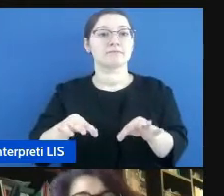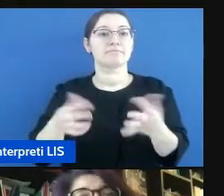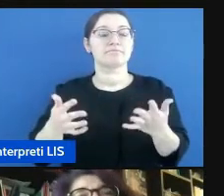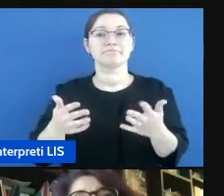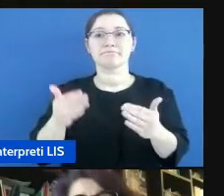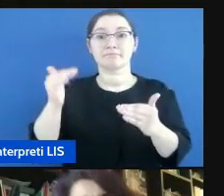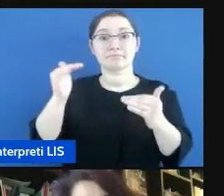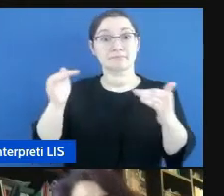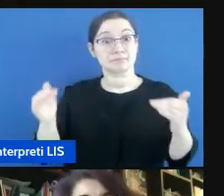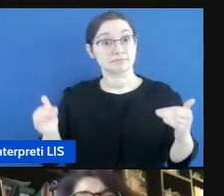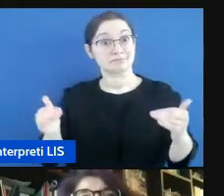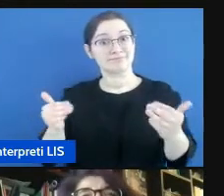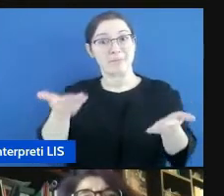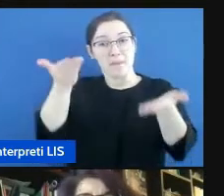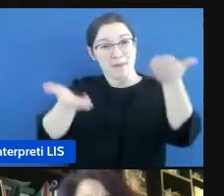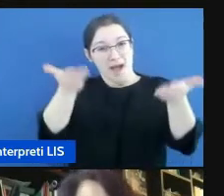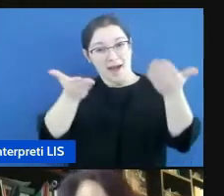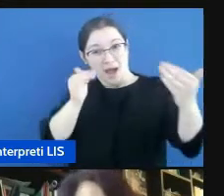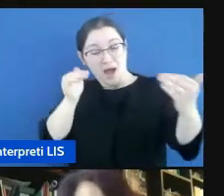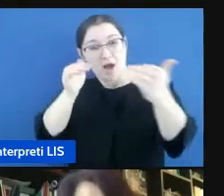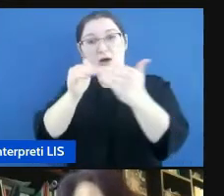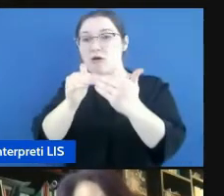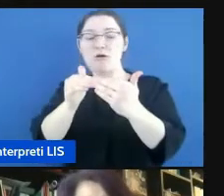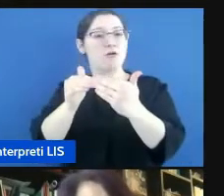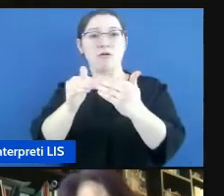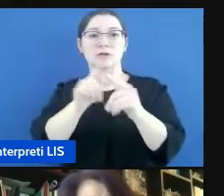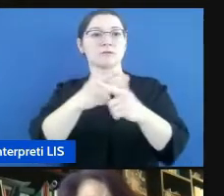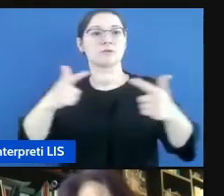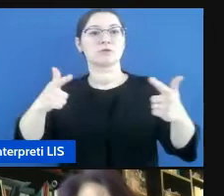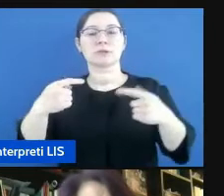paragone e si sente lui sbagliato.